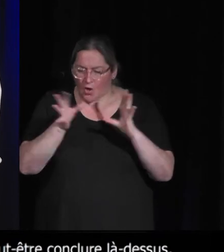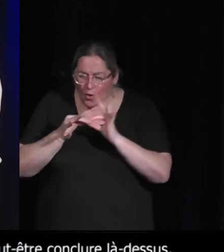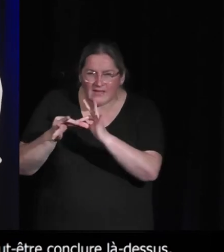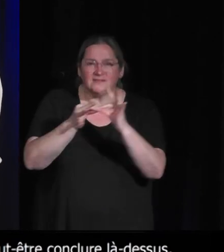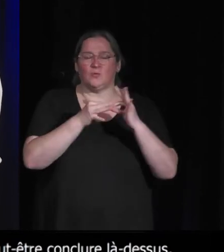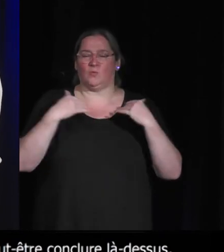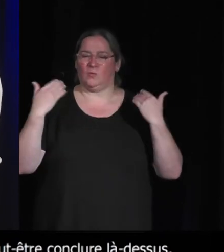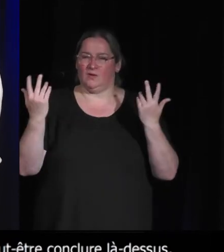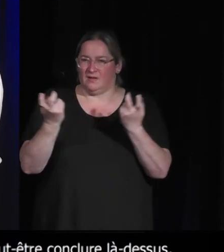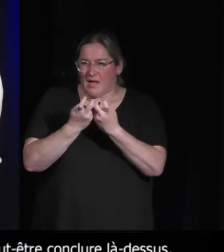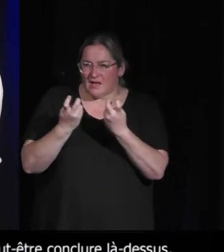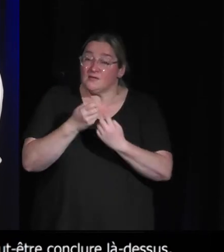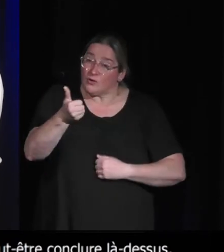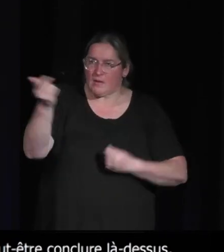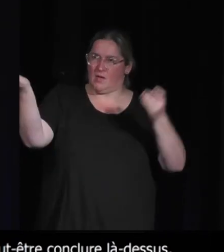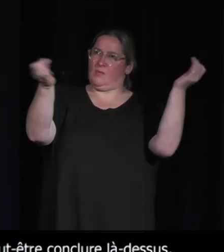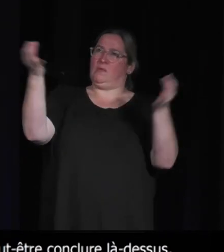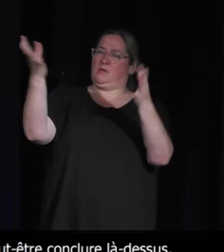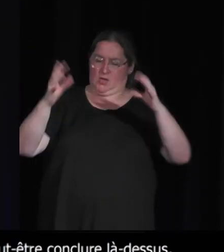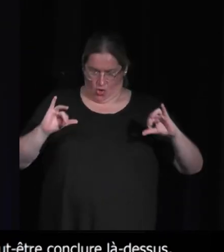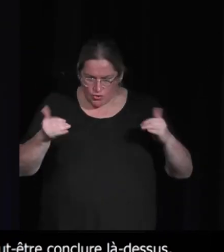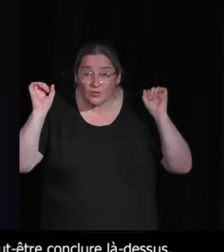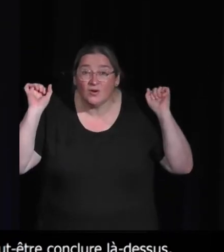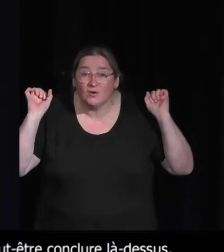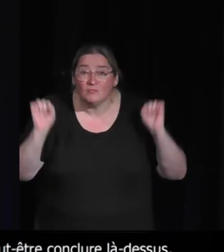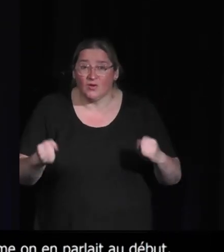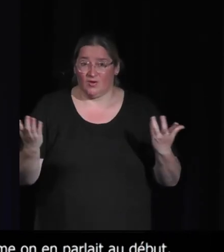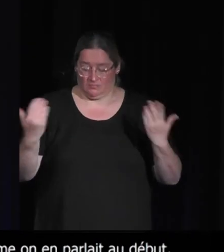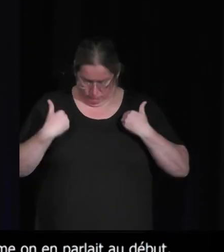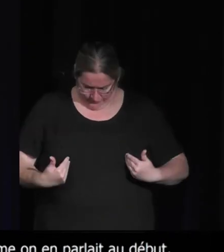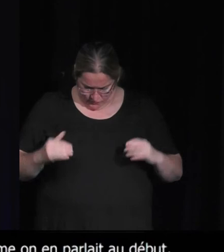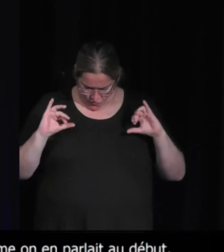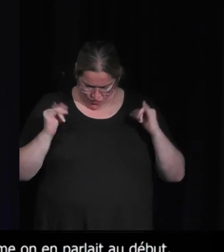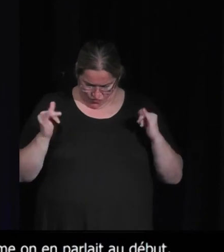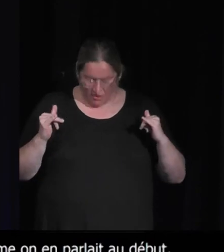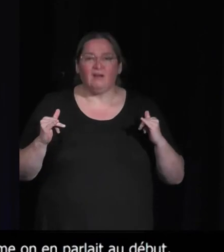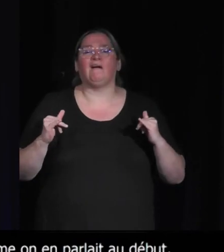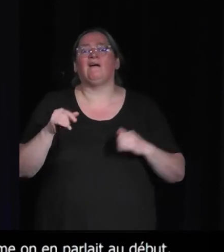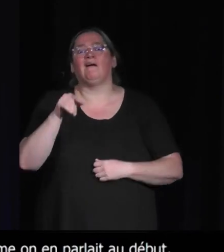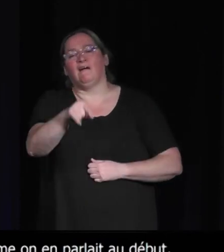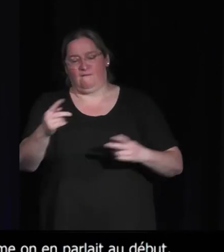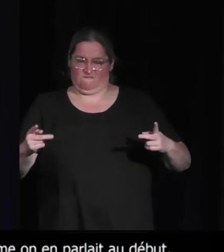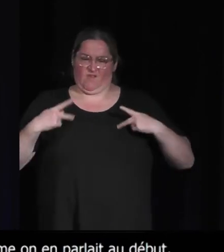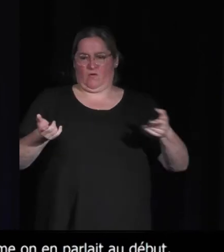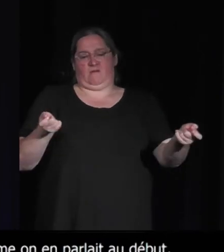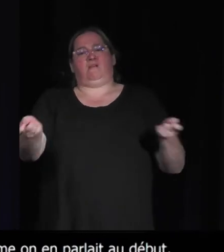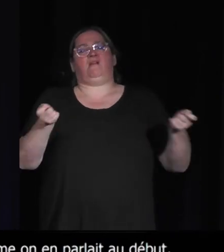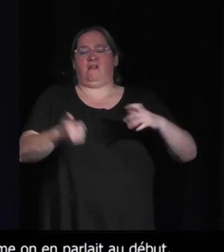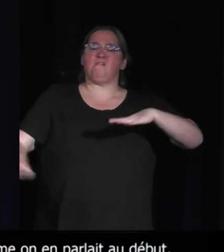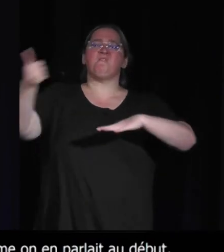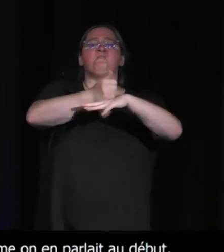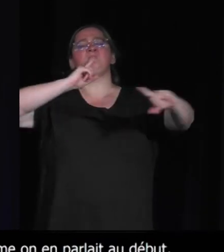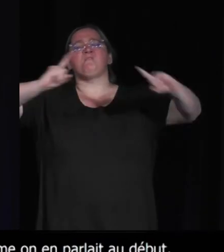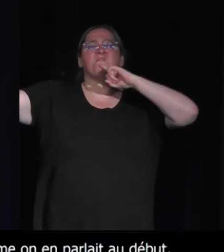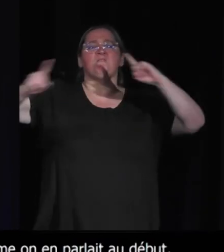proposer aux joueurs une relation au vivant qui ne soit plus une relation simplement de gestion, de surplomb